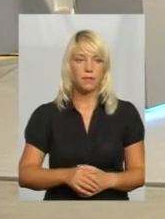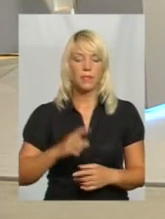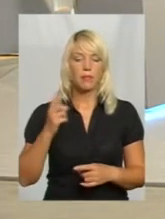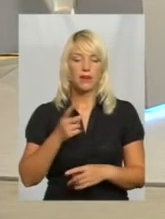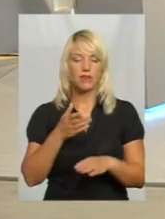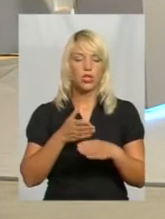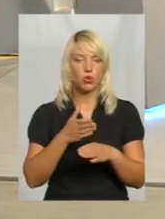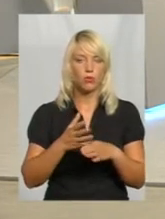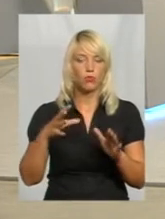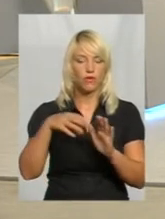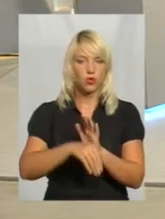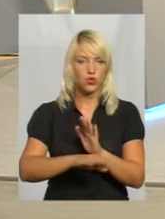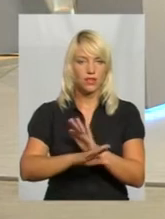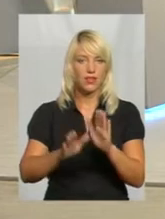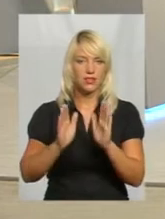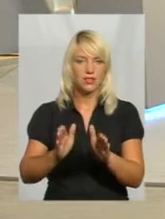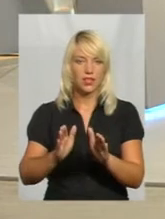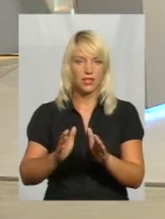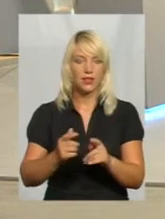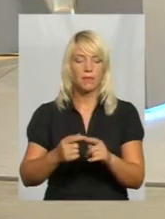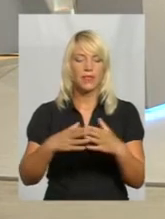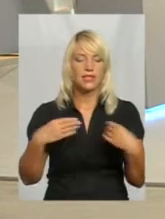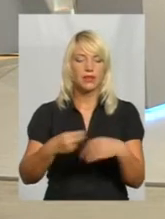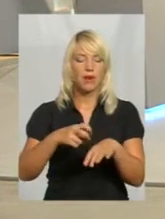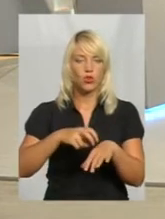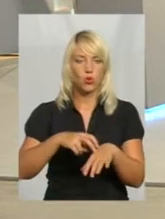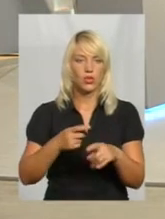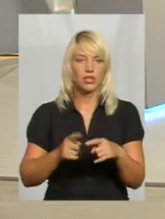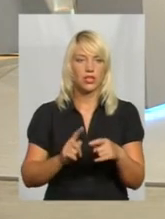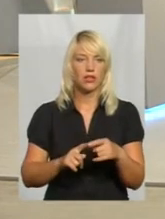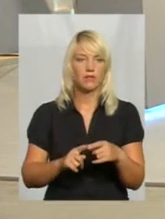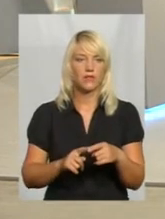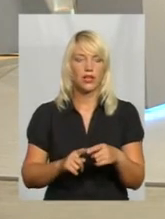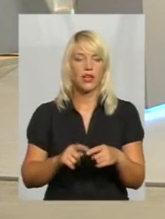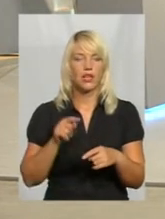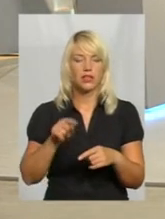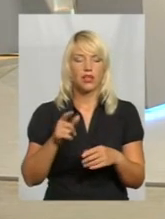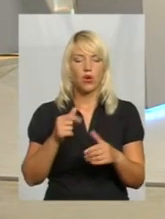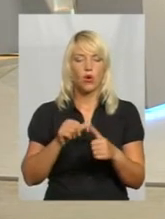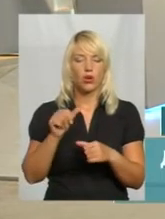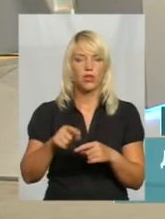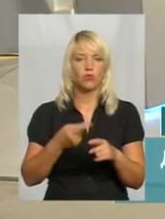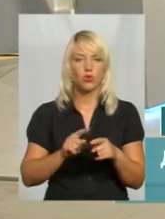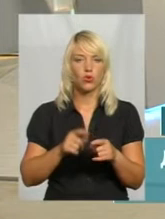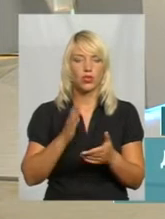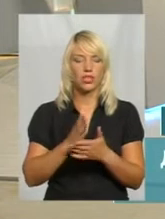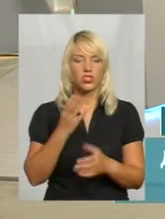допомога включає не тільки сімейного лікаря, тоді й фельдшерська допомога. Вона ще є, крім цього, фельдшері.